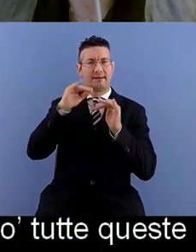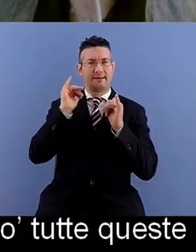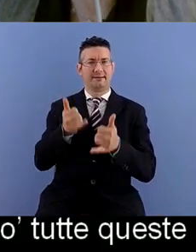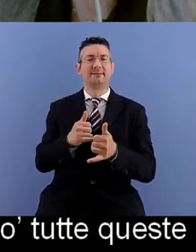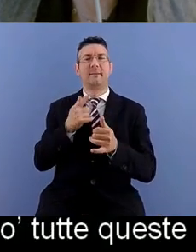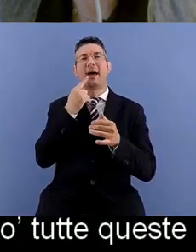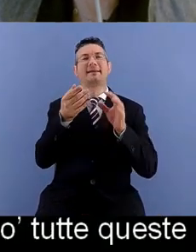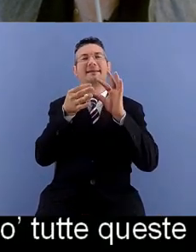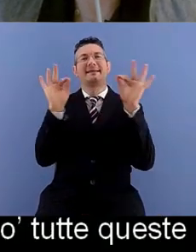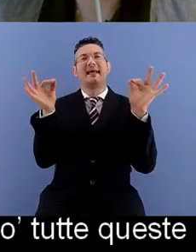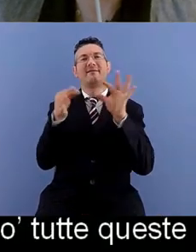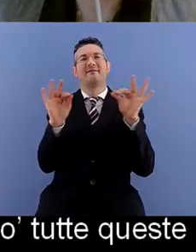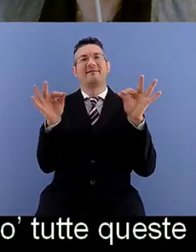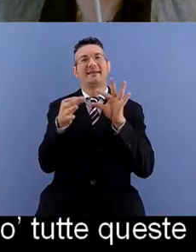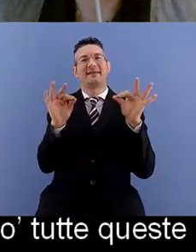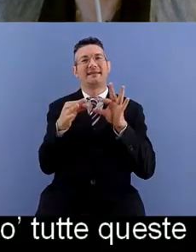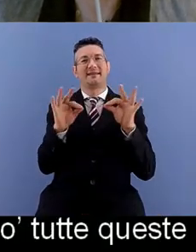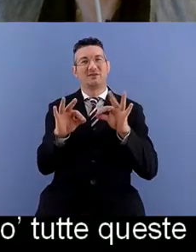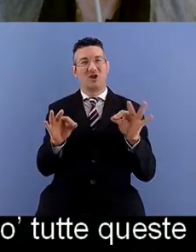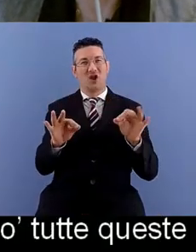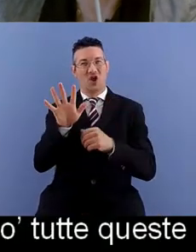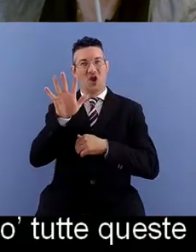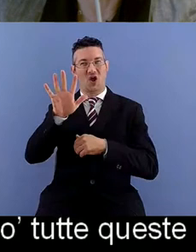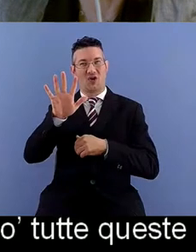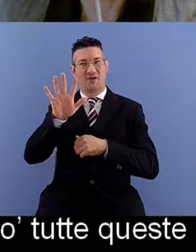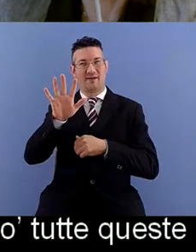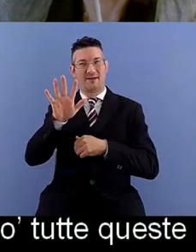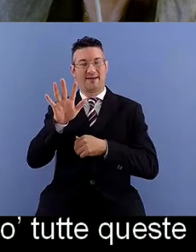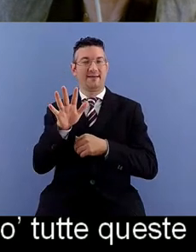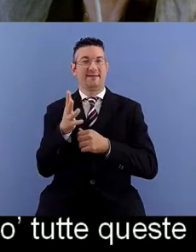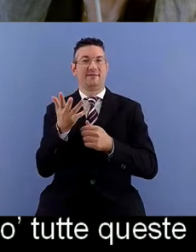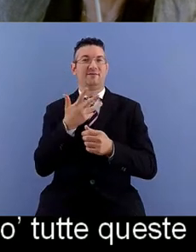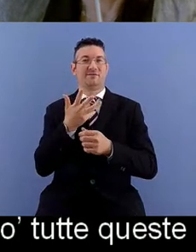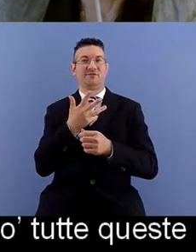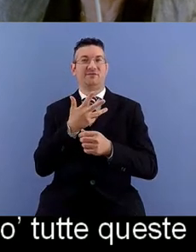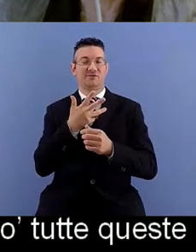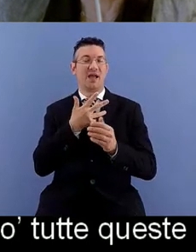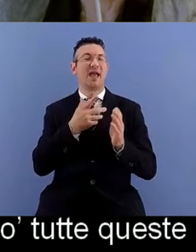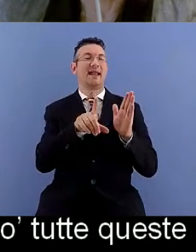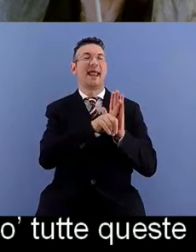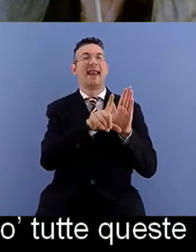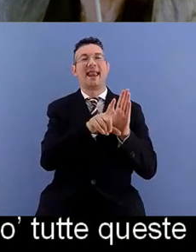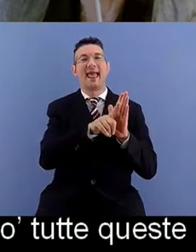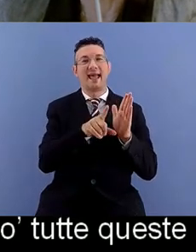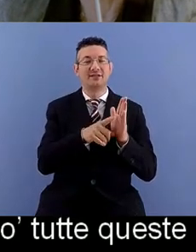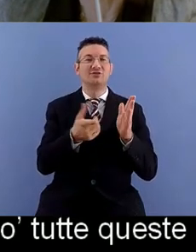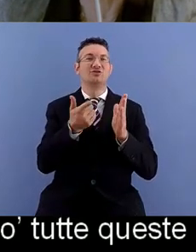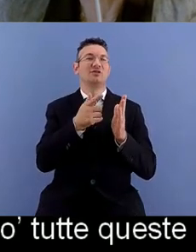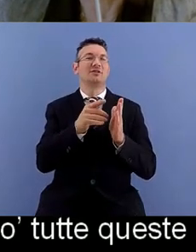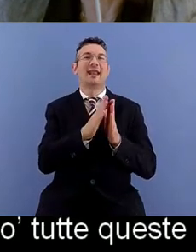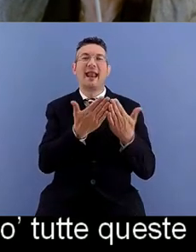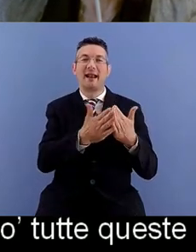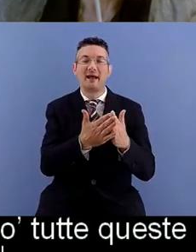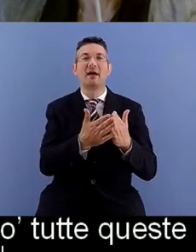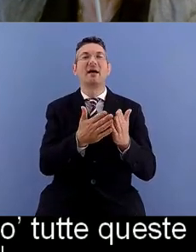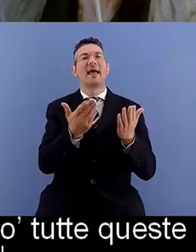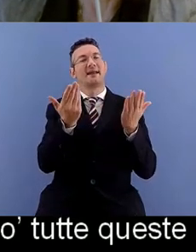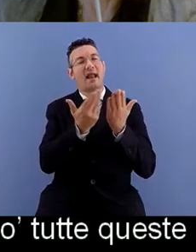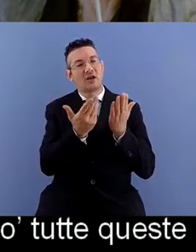sintetiche che troviamo nelle norme e negli studi